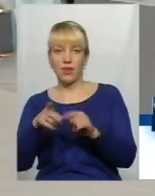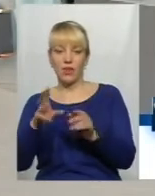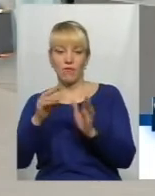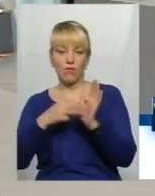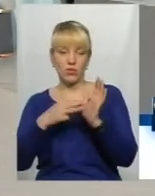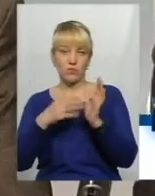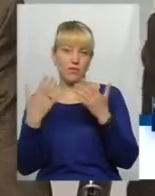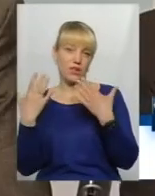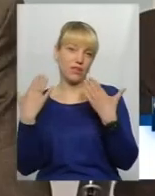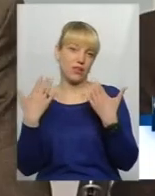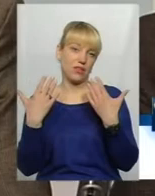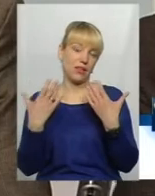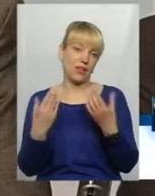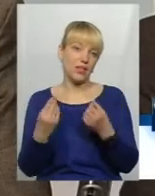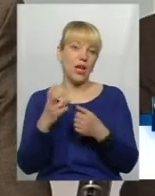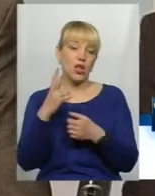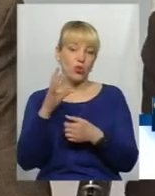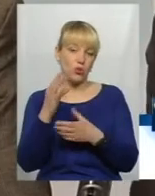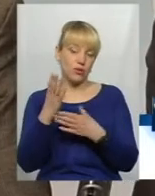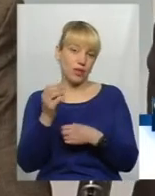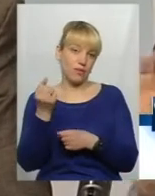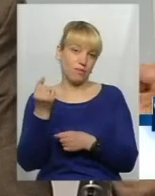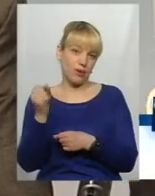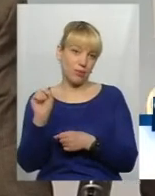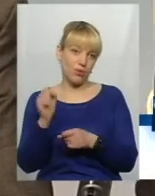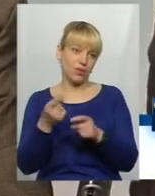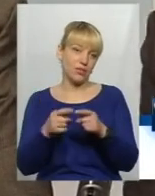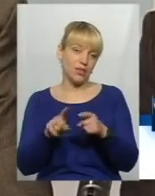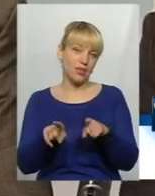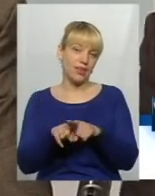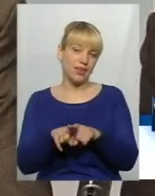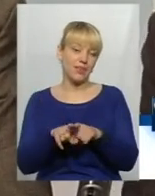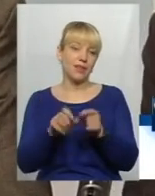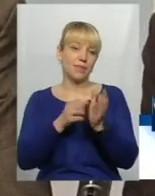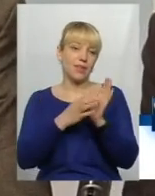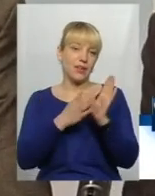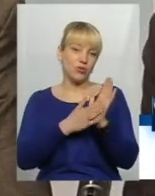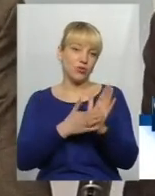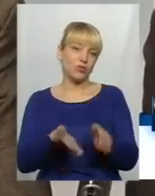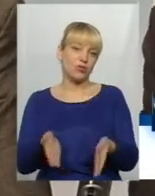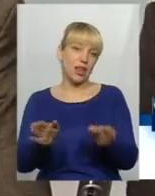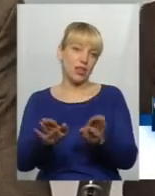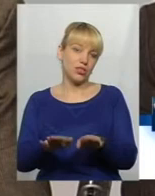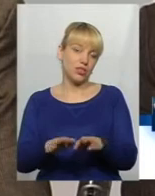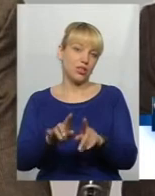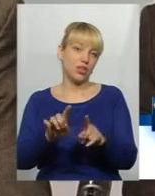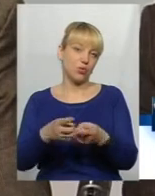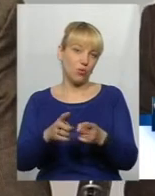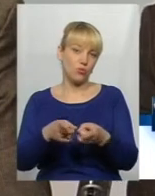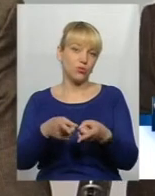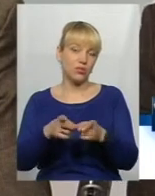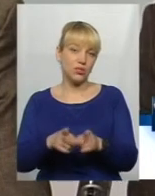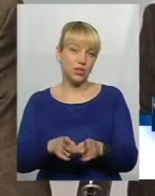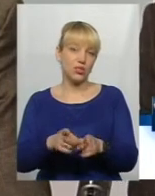Але день перемоги, такий рядочок в календарі залишається. Тому дійсно,